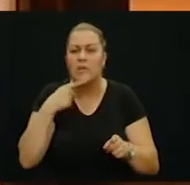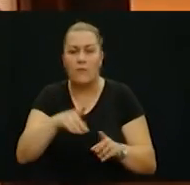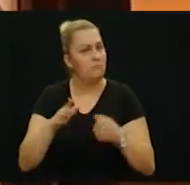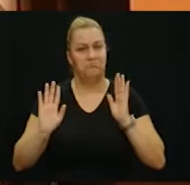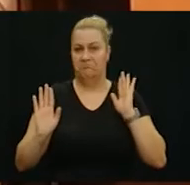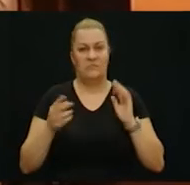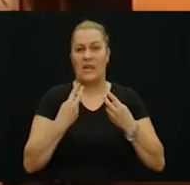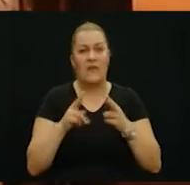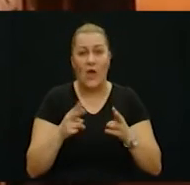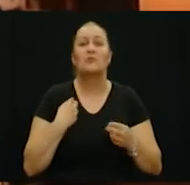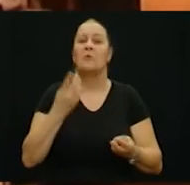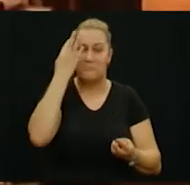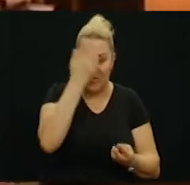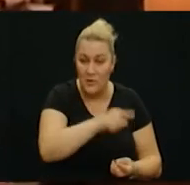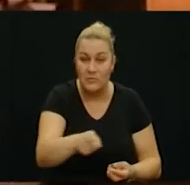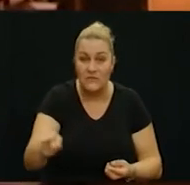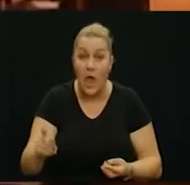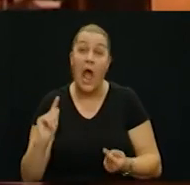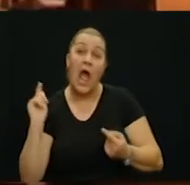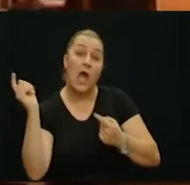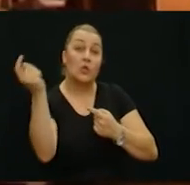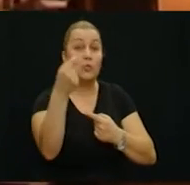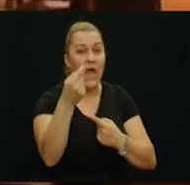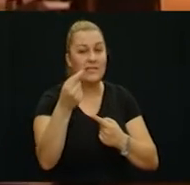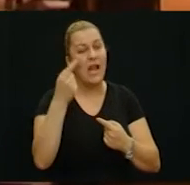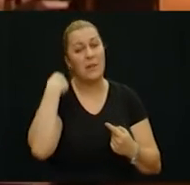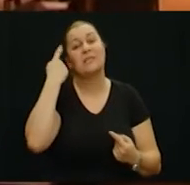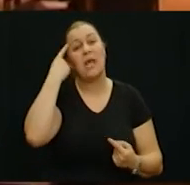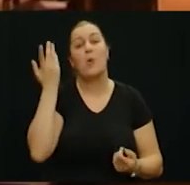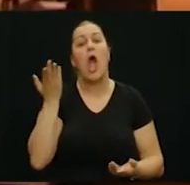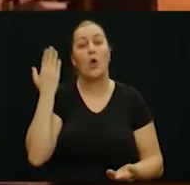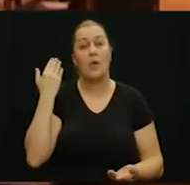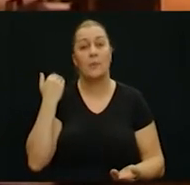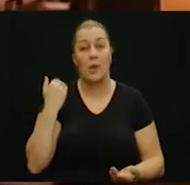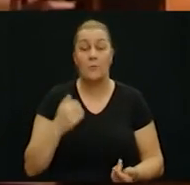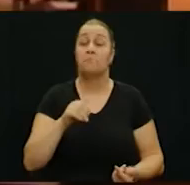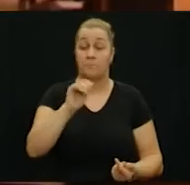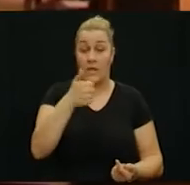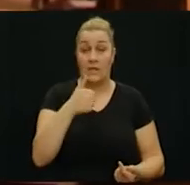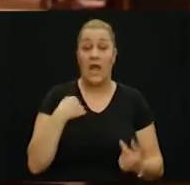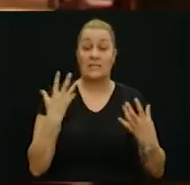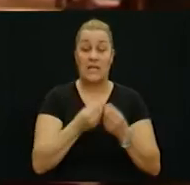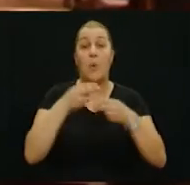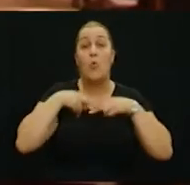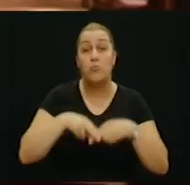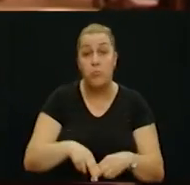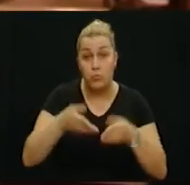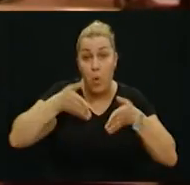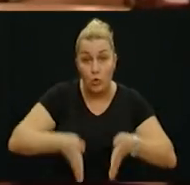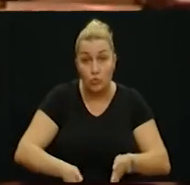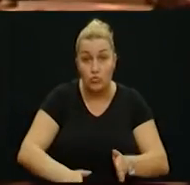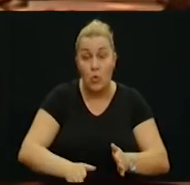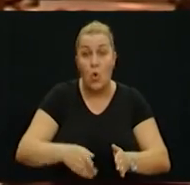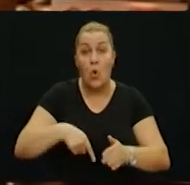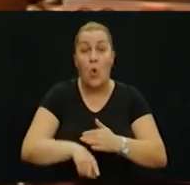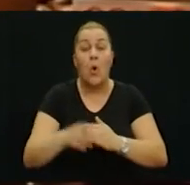a s druge strane, nažalost, znamo što se događalo. Jasno, jasno, jer s nama tu u podrumu su ostale još i tri liječnika,